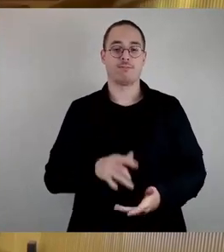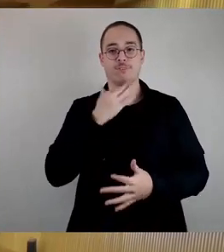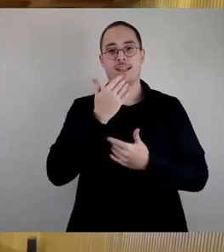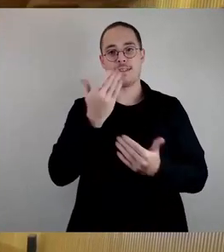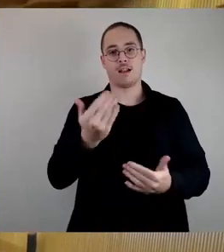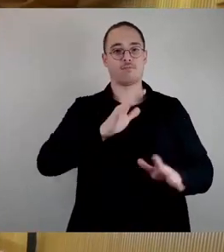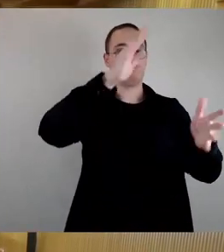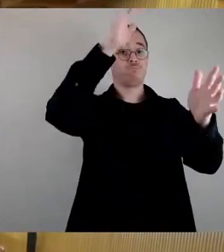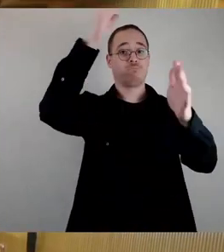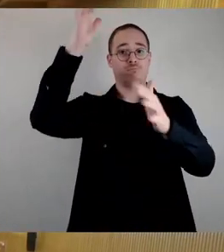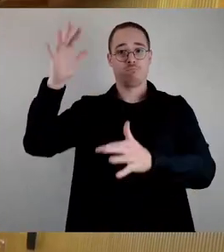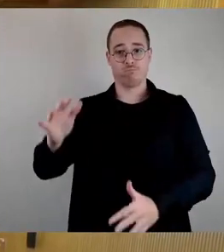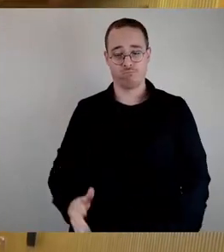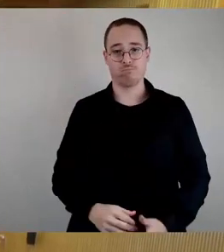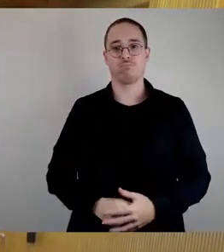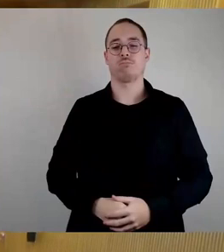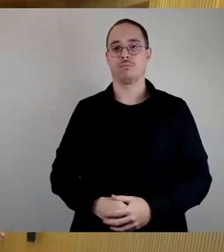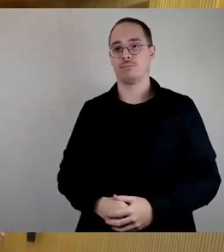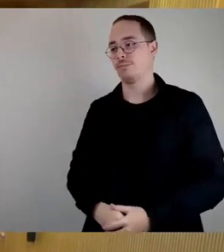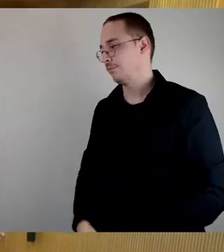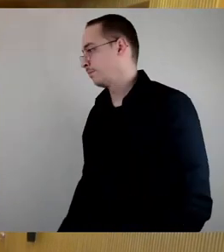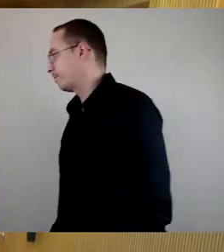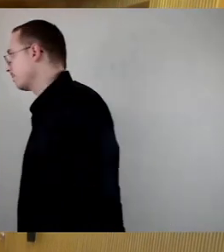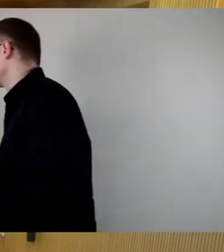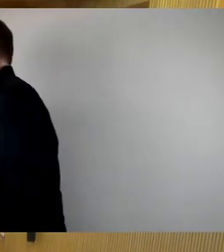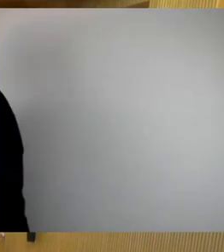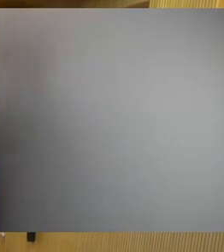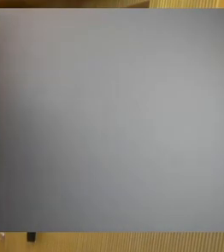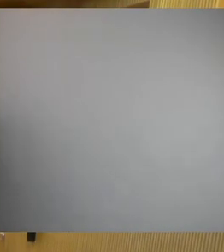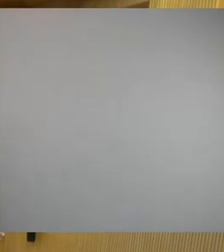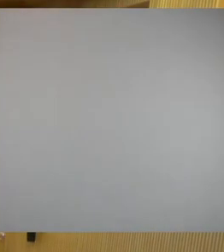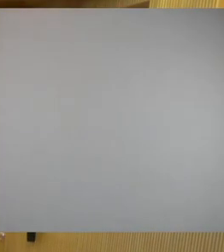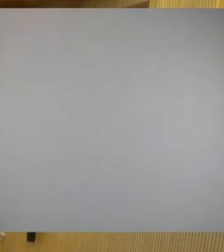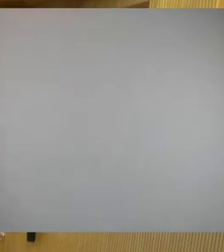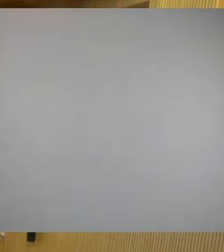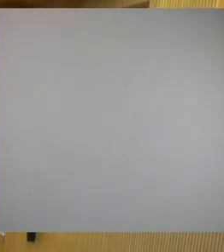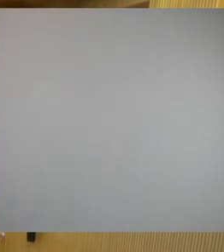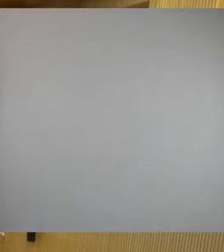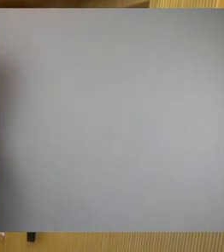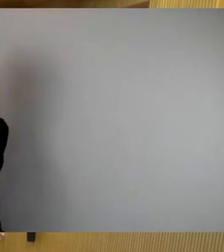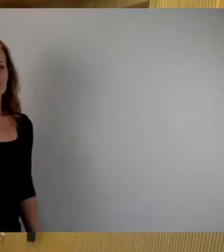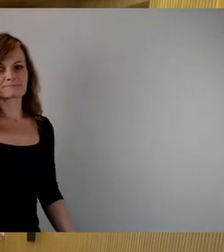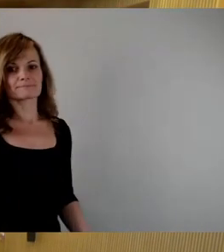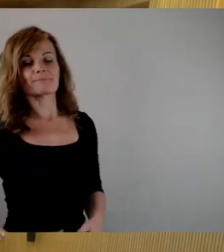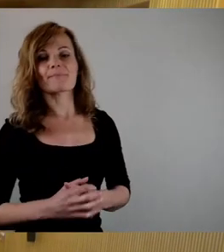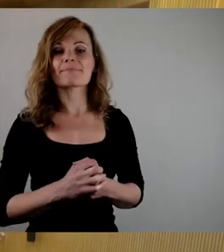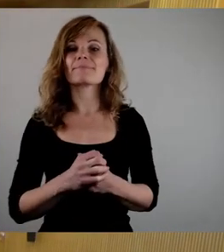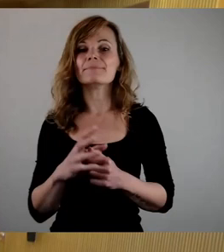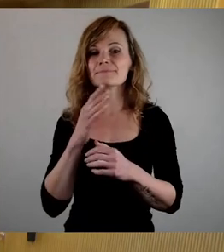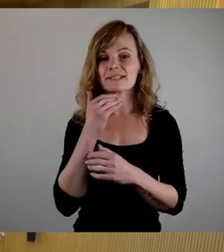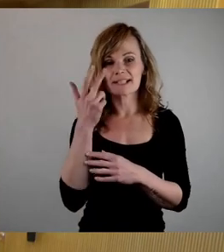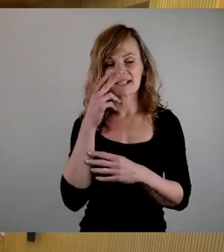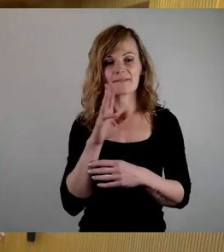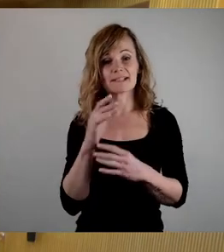Ja, vielen Dank, Herr Bernd. Und wir steigen damit ein in die Fraktionsrunde. Freie Wähler, freie Bürger.